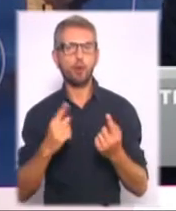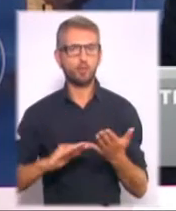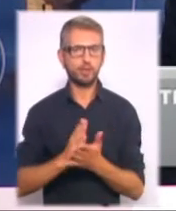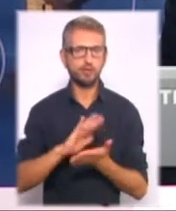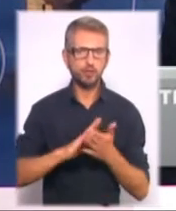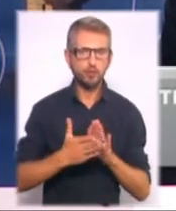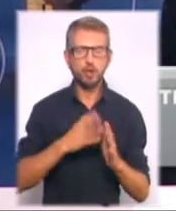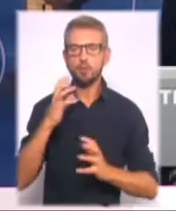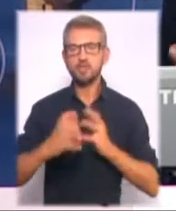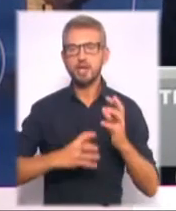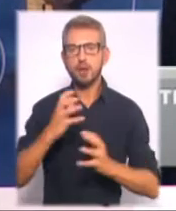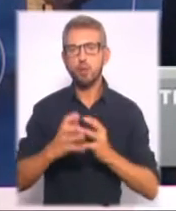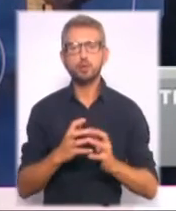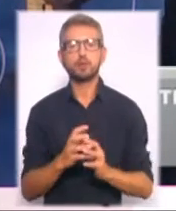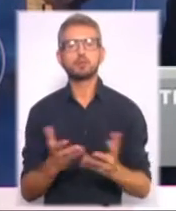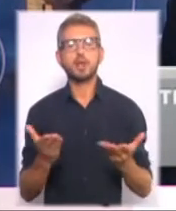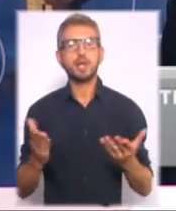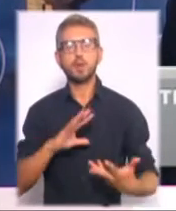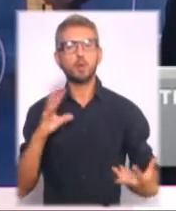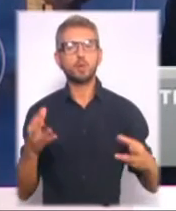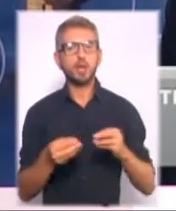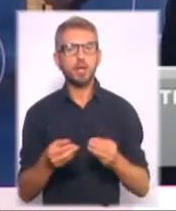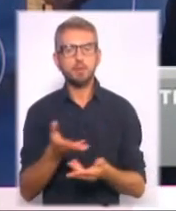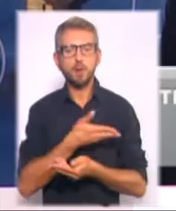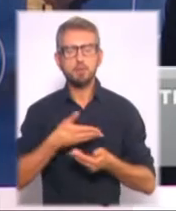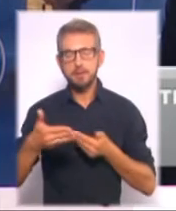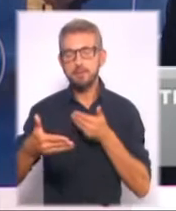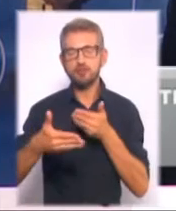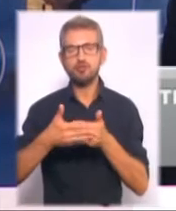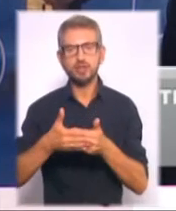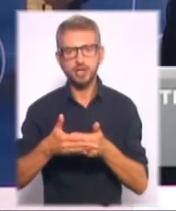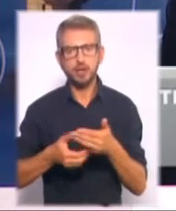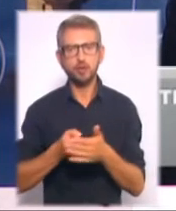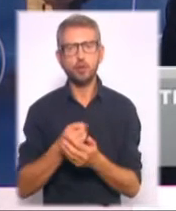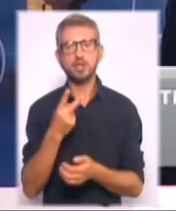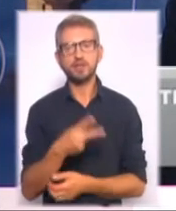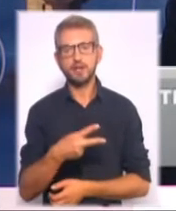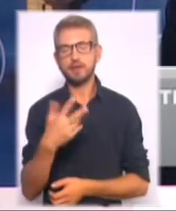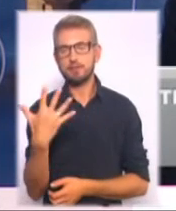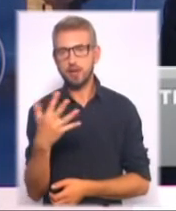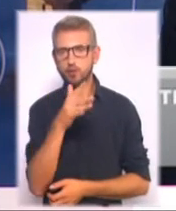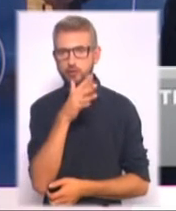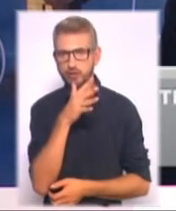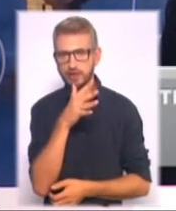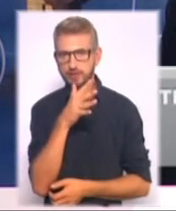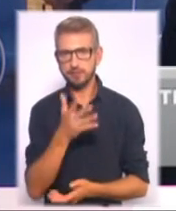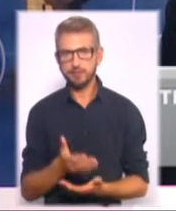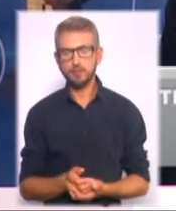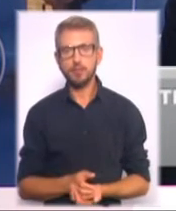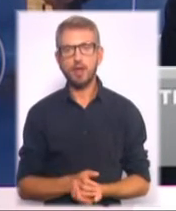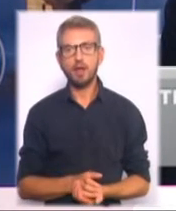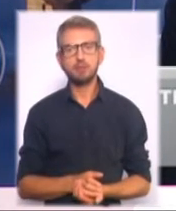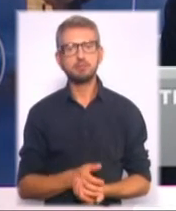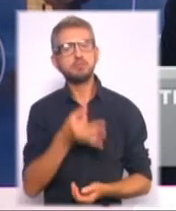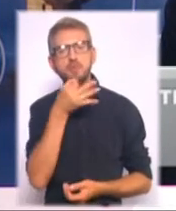міжнародну. З чим, з якими результатами ми підійшли, підходимо до 25-ї річниці. Бо хто б що не говорив, а